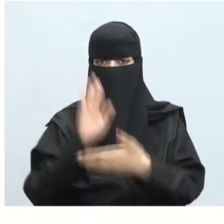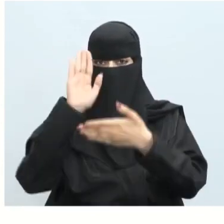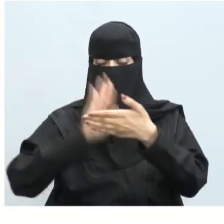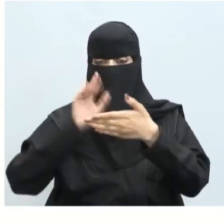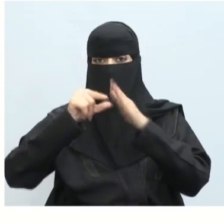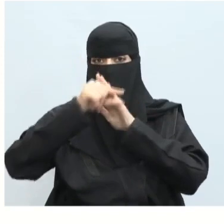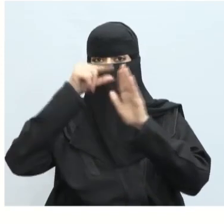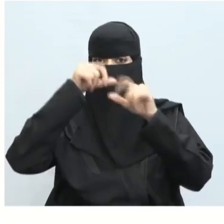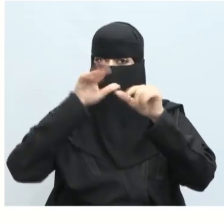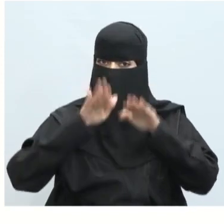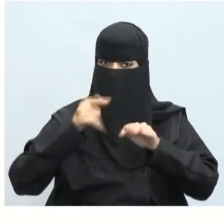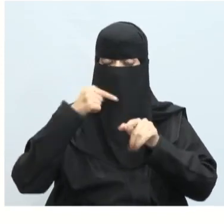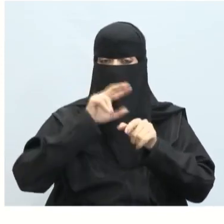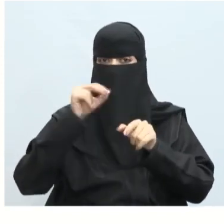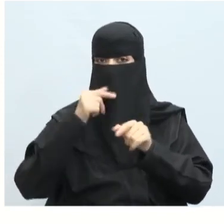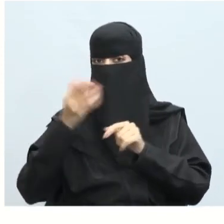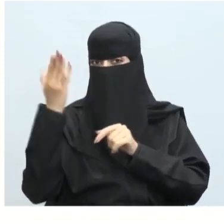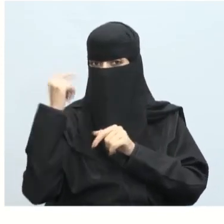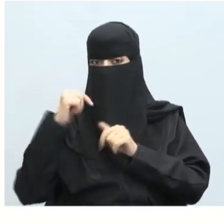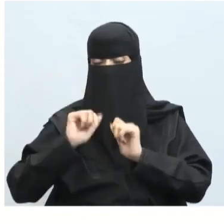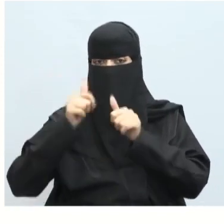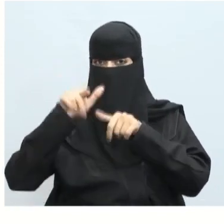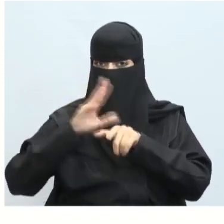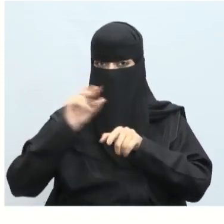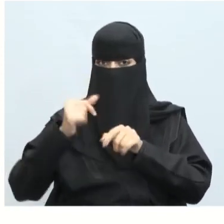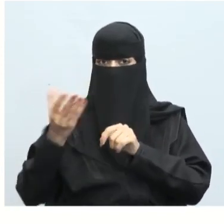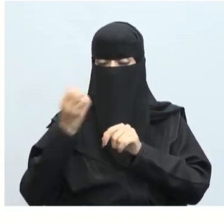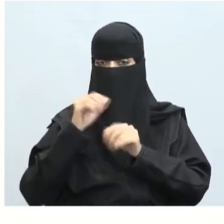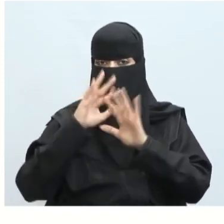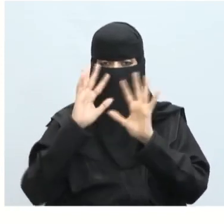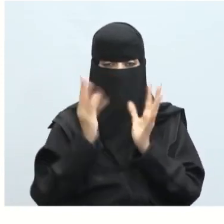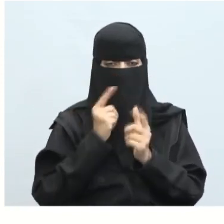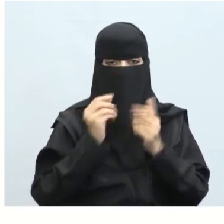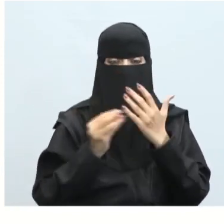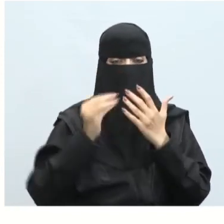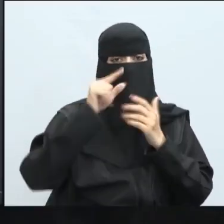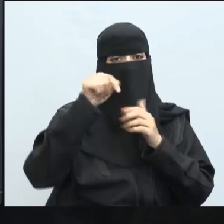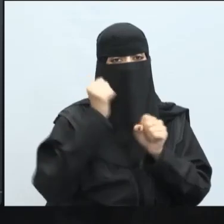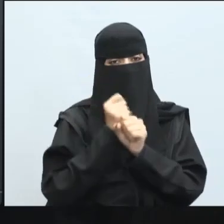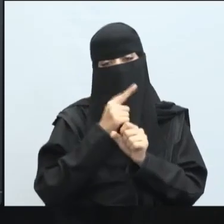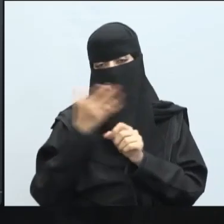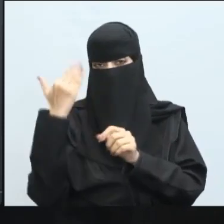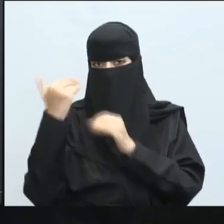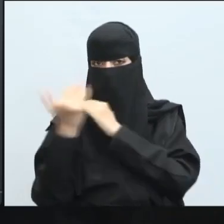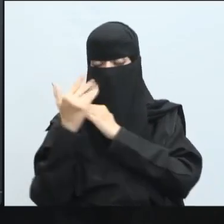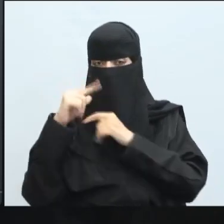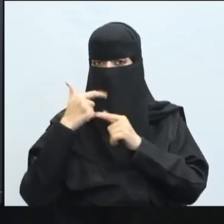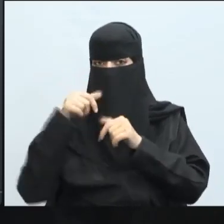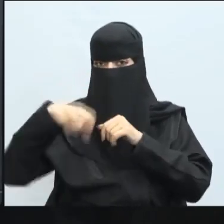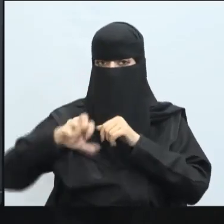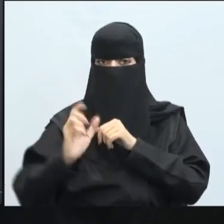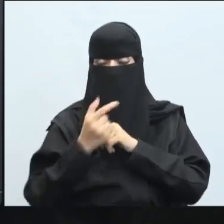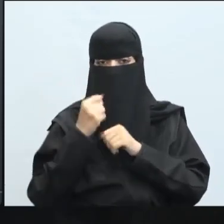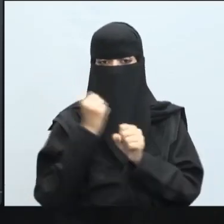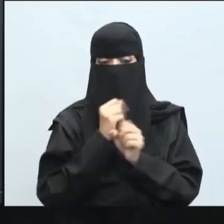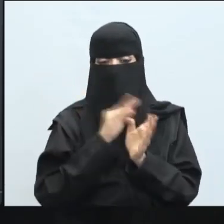وعنواناً للشاشة أيضاً عن طريق الليبل نستطيع أن نأخذ من اليوزر انترفيس كل هذه الخطوات قمت بتطبيقها سابقاً في الجزء